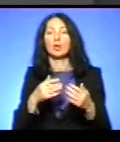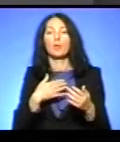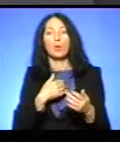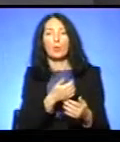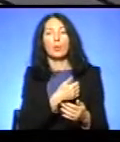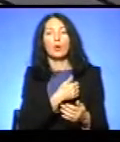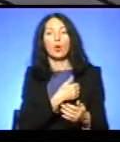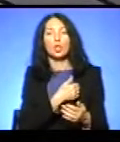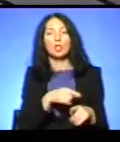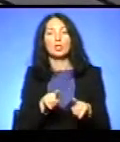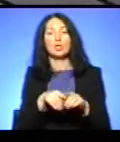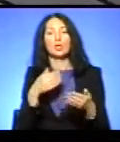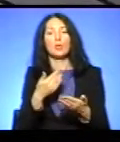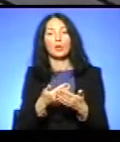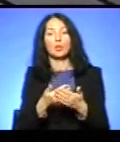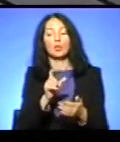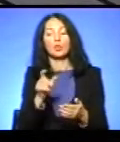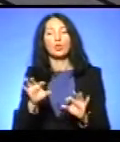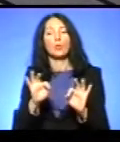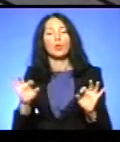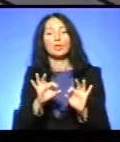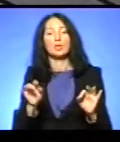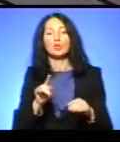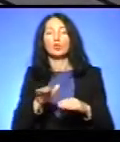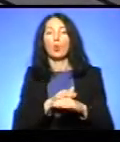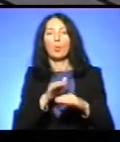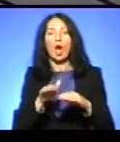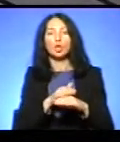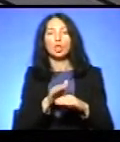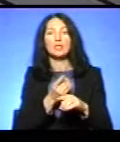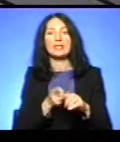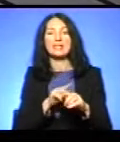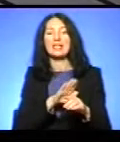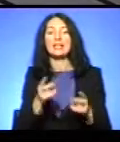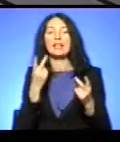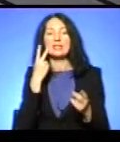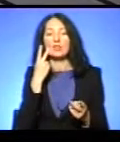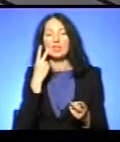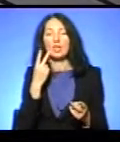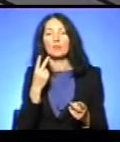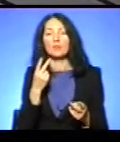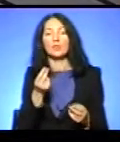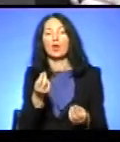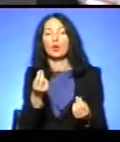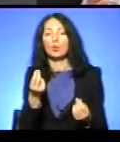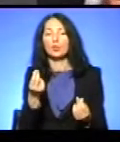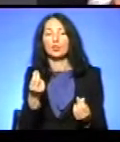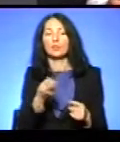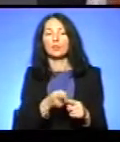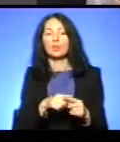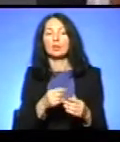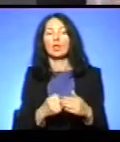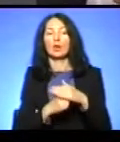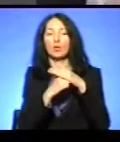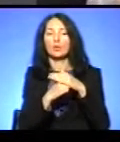би хотіли і такими прикладами людям пояснити, що благодійність – це не завжди гроші. Це, власне,